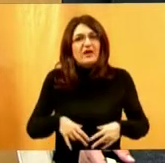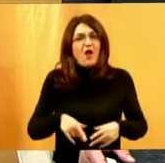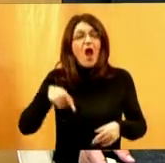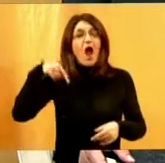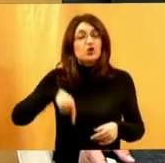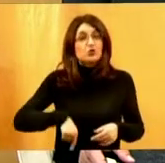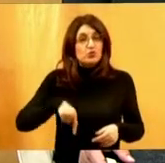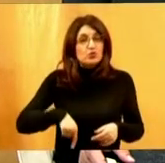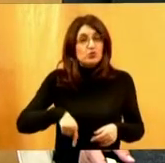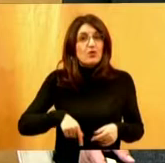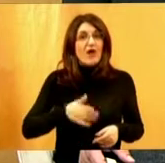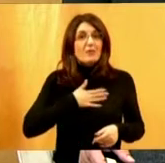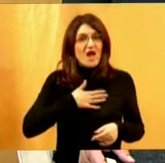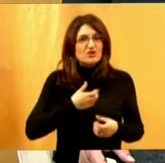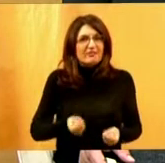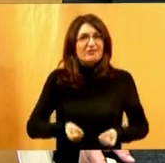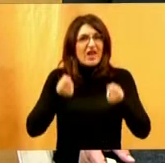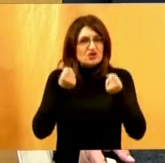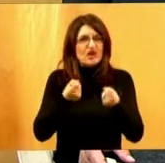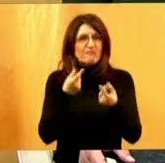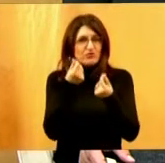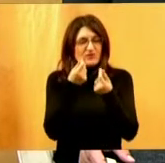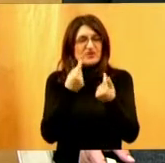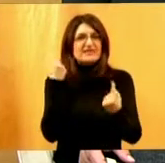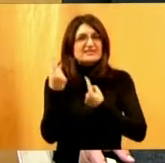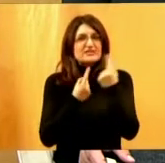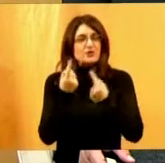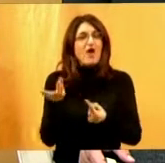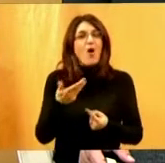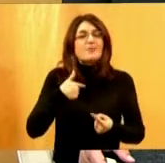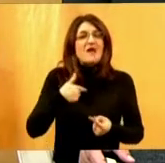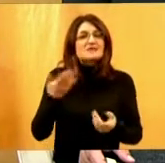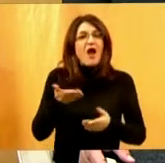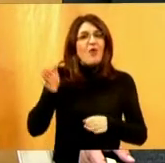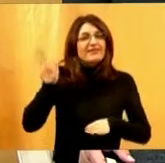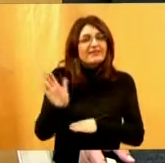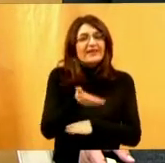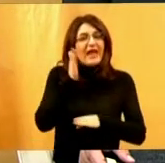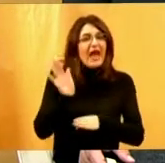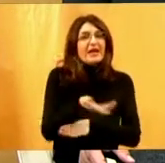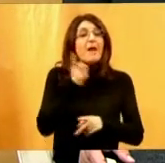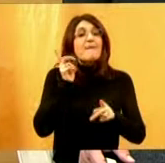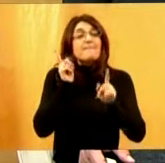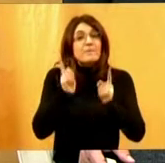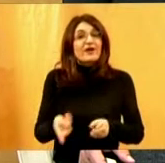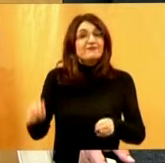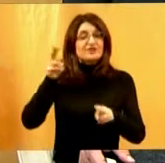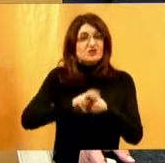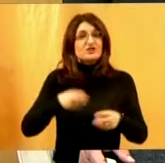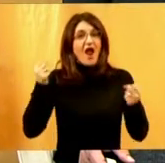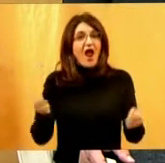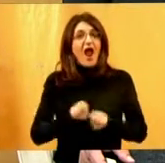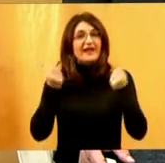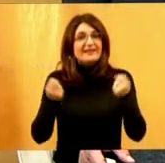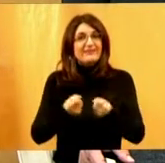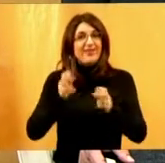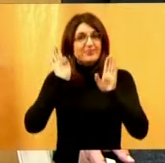nas ekonomska situacija nekako tjera da se moramo aktivirati mnogo